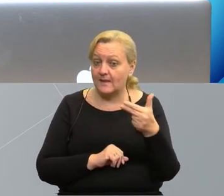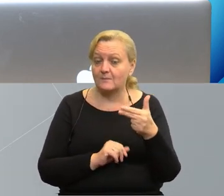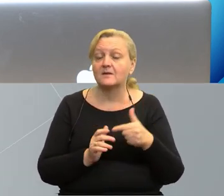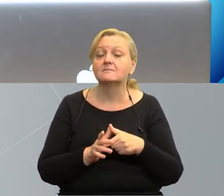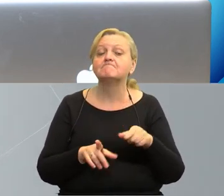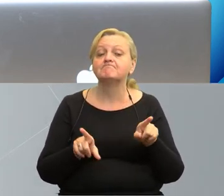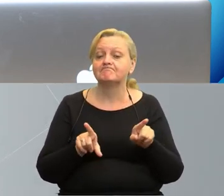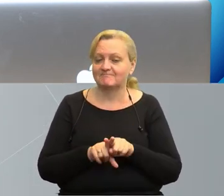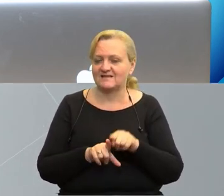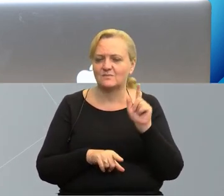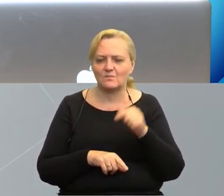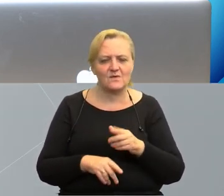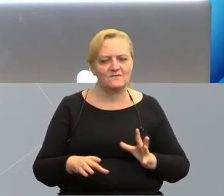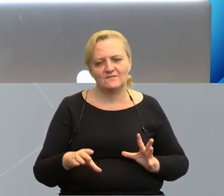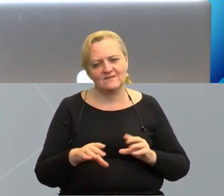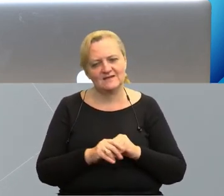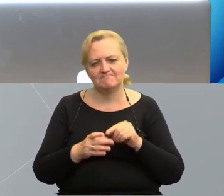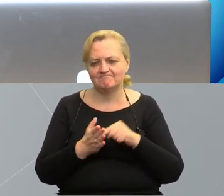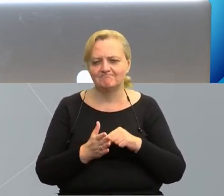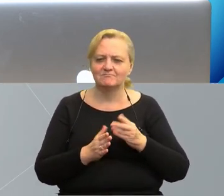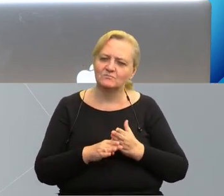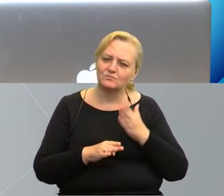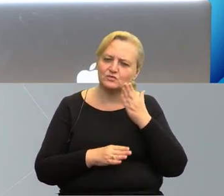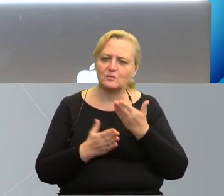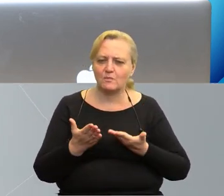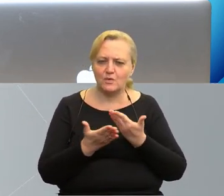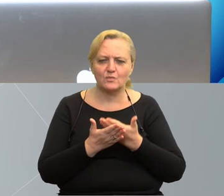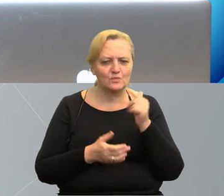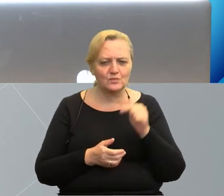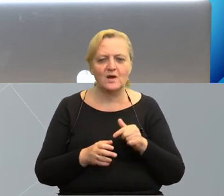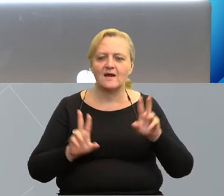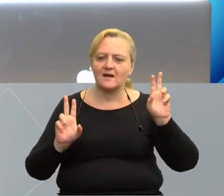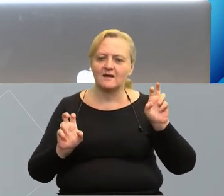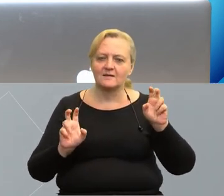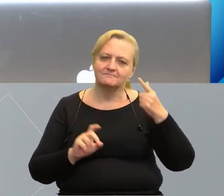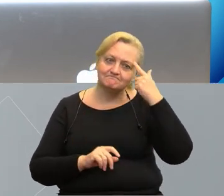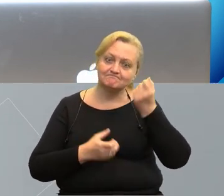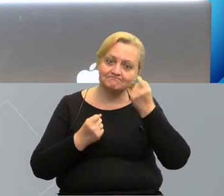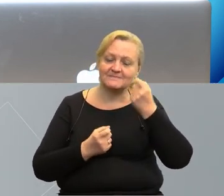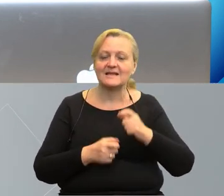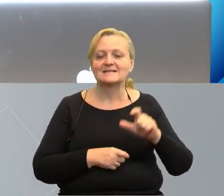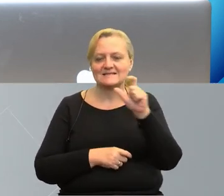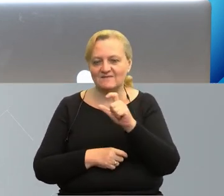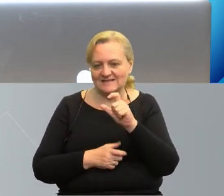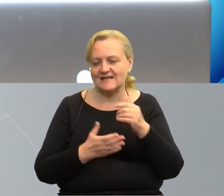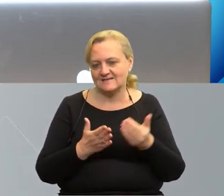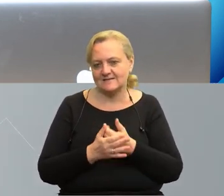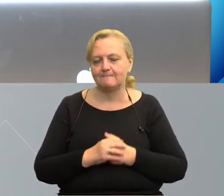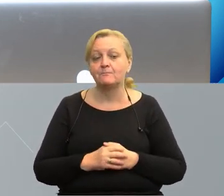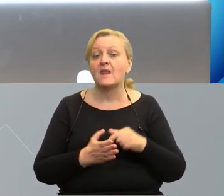naszym zdaniem też powinien się przewijać przez nasze przyszłe projekty, to jest hasło innowacyjność cyfryzacja.